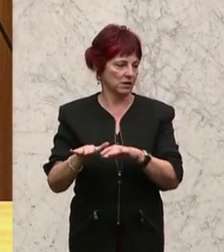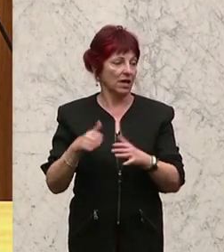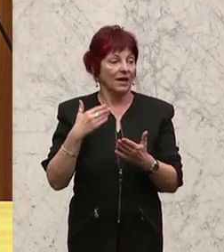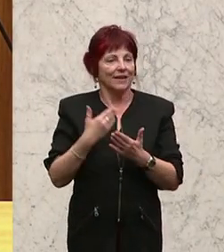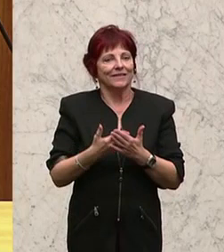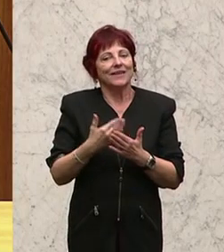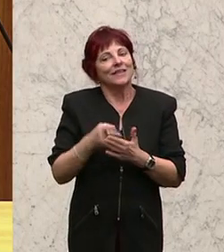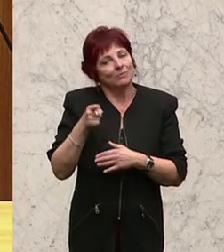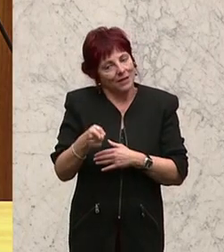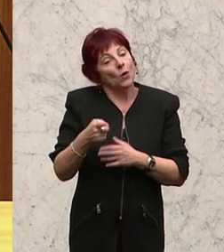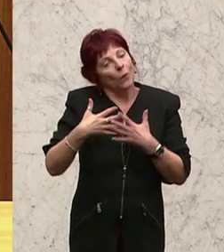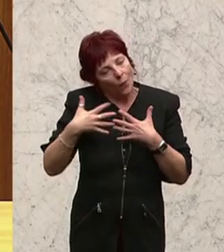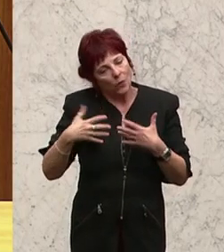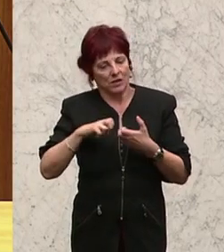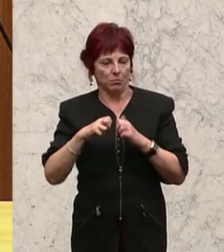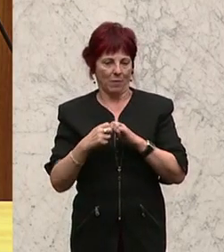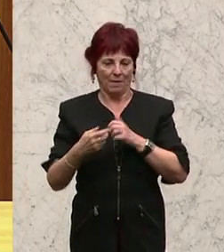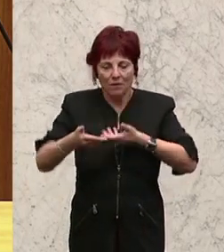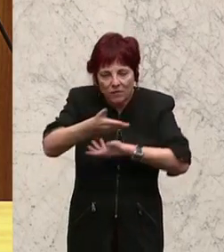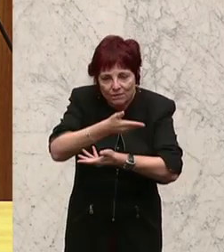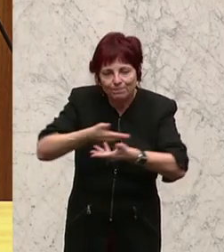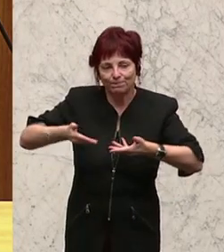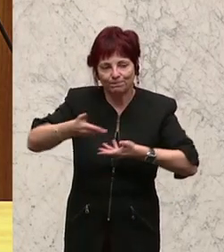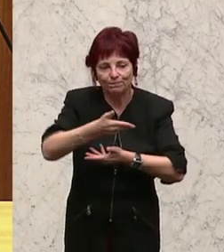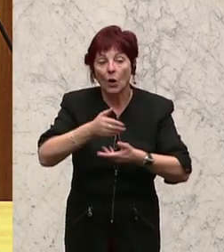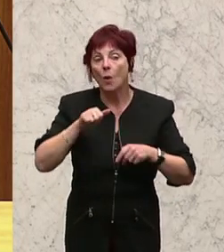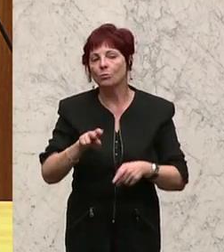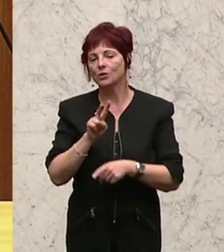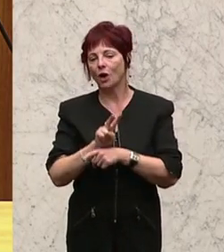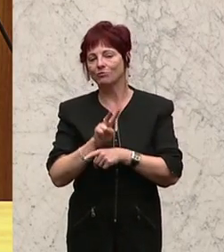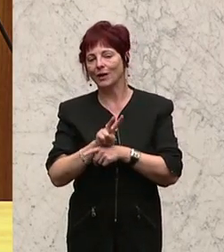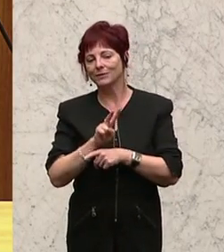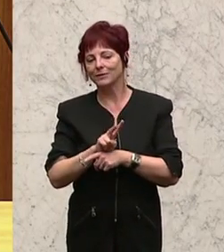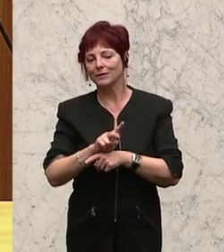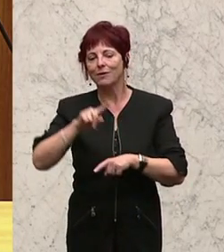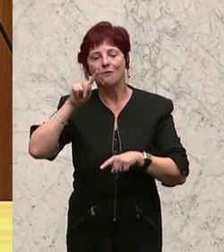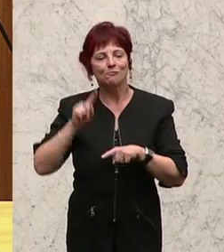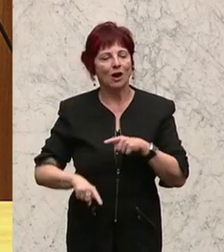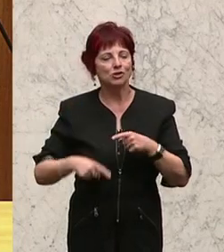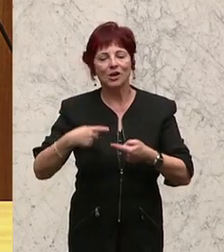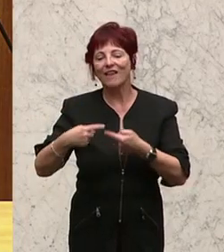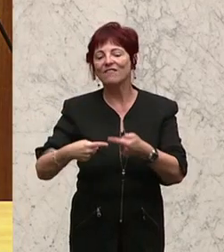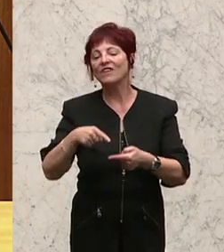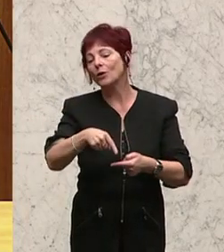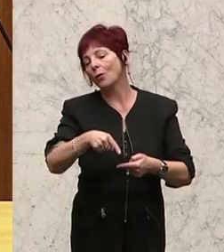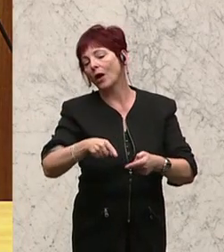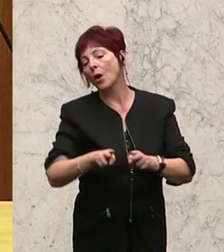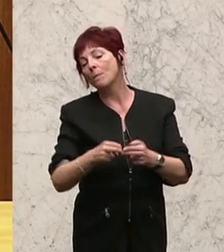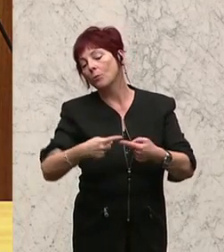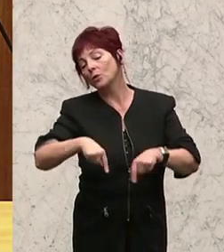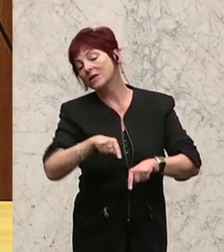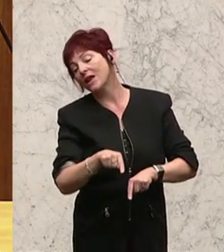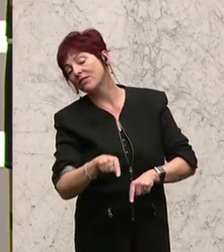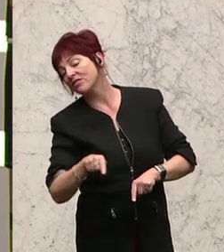groß. Und daher ist es umso wichtiger, hier auch darauf aufzupassen, dass Fehlentwicklungen in dem einen oder anderen Bundesland hier auch